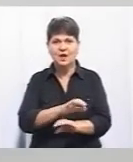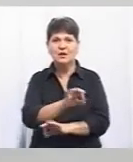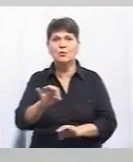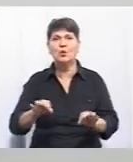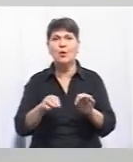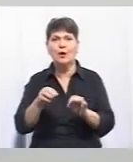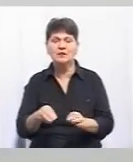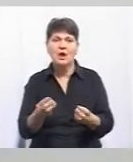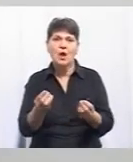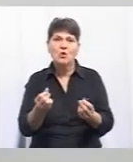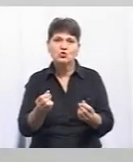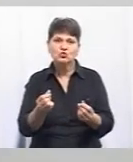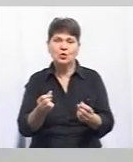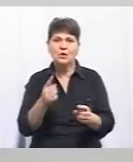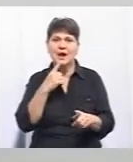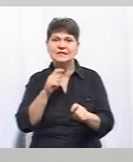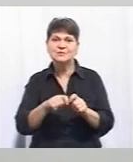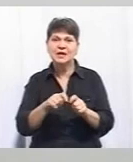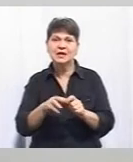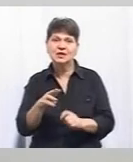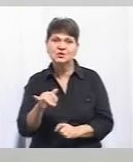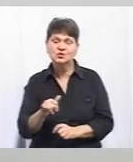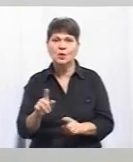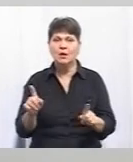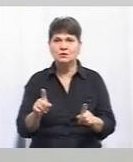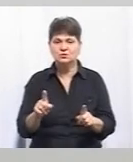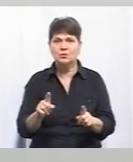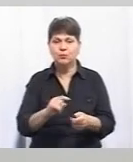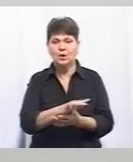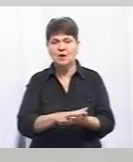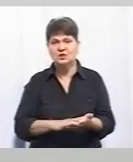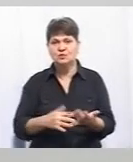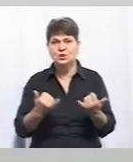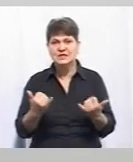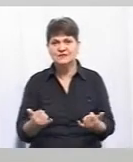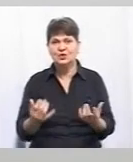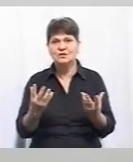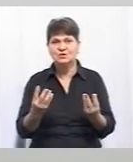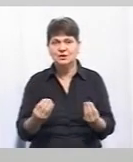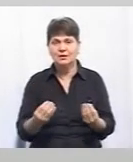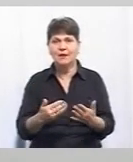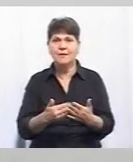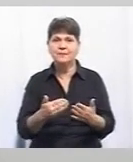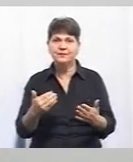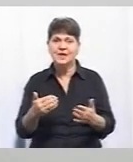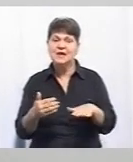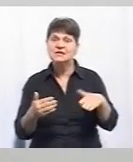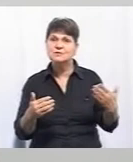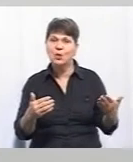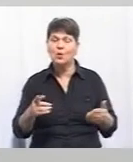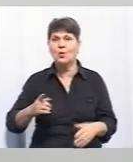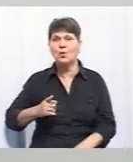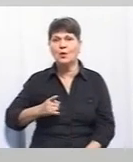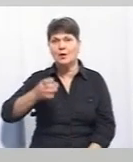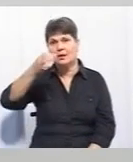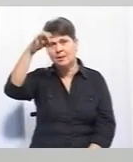проходити його кошторисну експертизу і що в подальшому. На сьогоднішній день з боку патрульної поліції буде